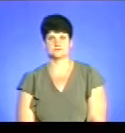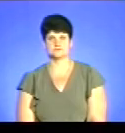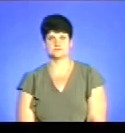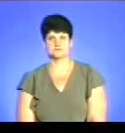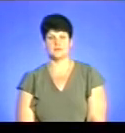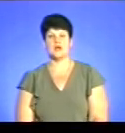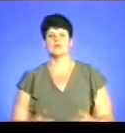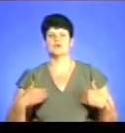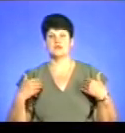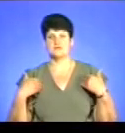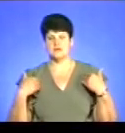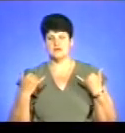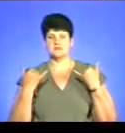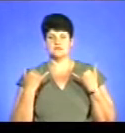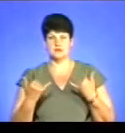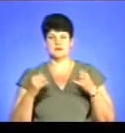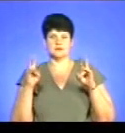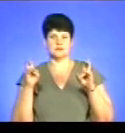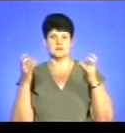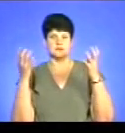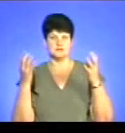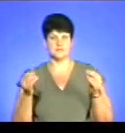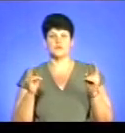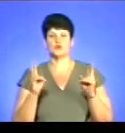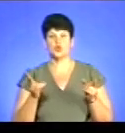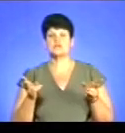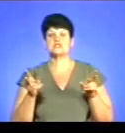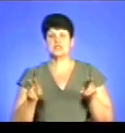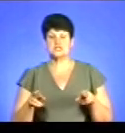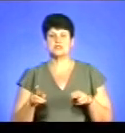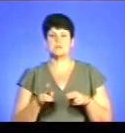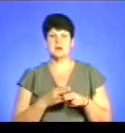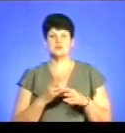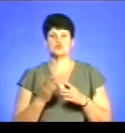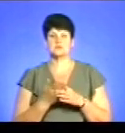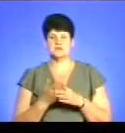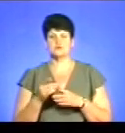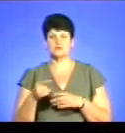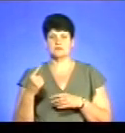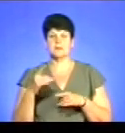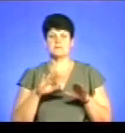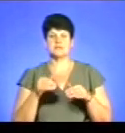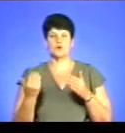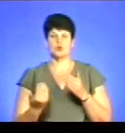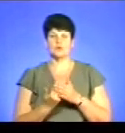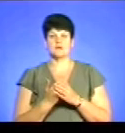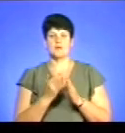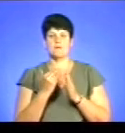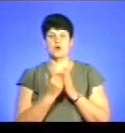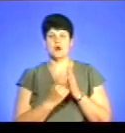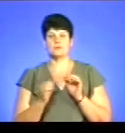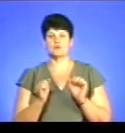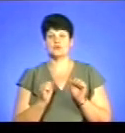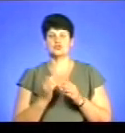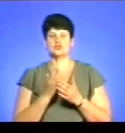Мої вітання в ефірі програма «Тема дня». Хто залишиться без субсиві на Тернопільщині після оновленої програми уряду? І чи